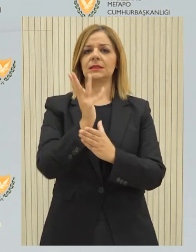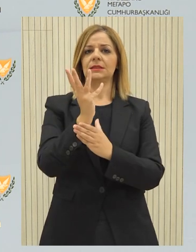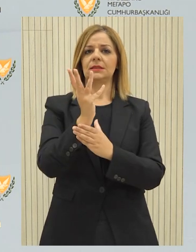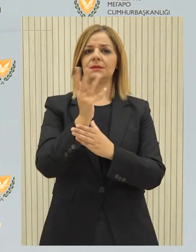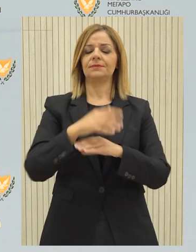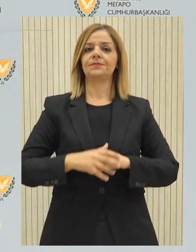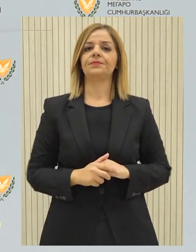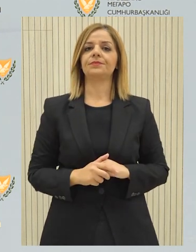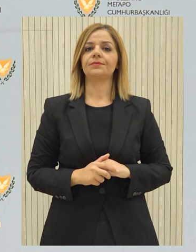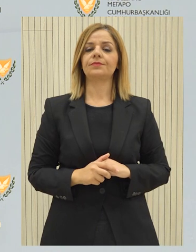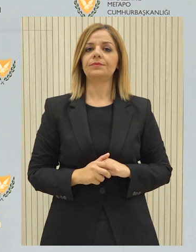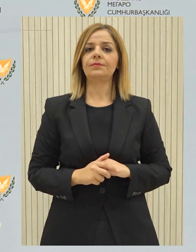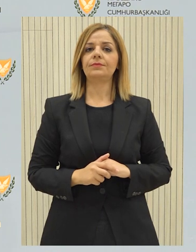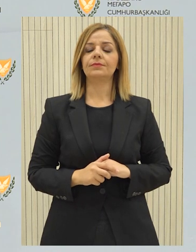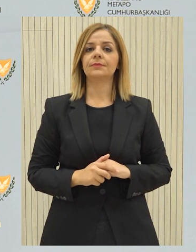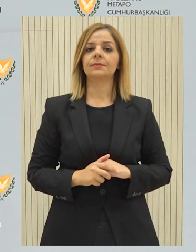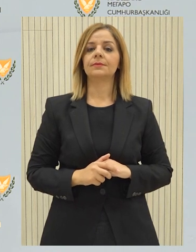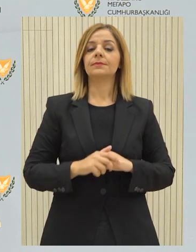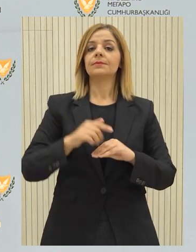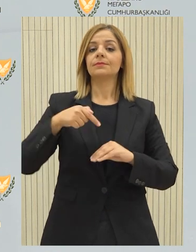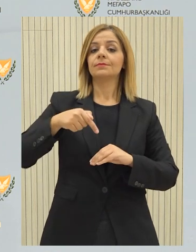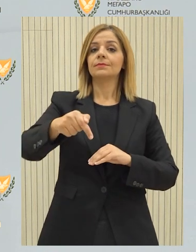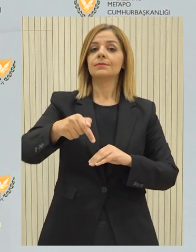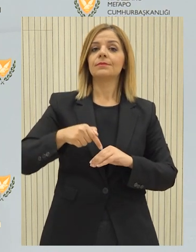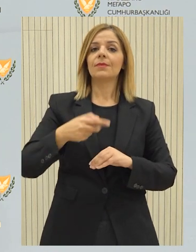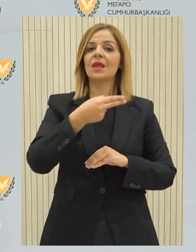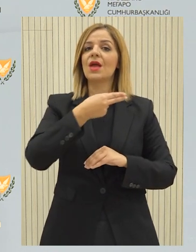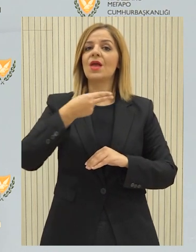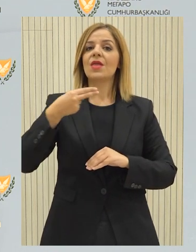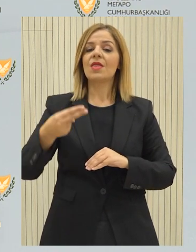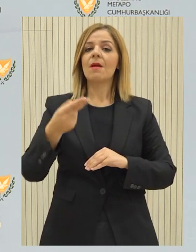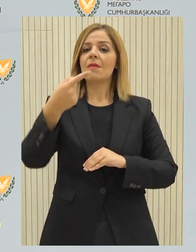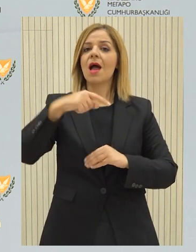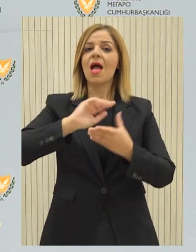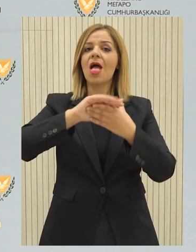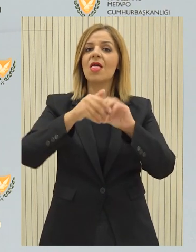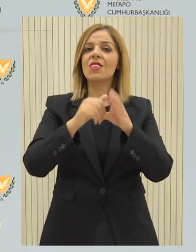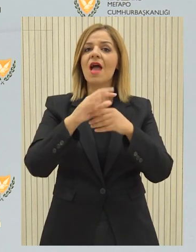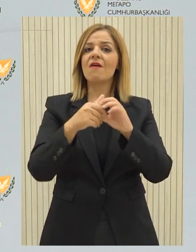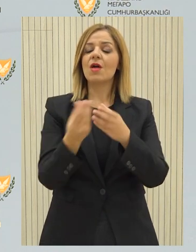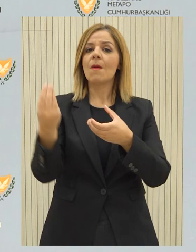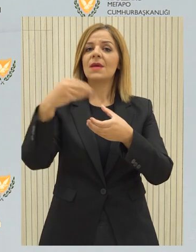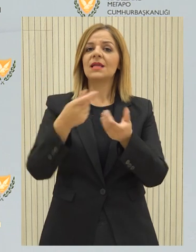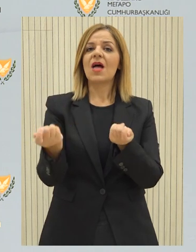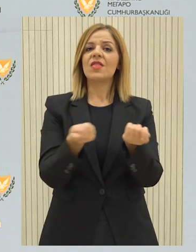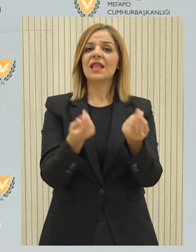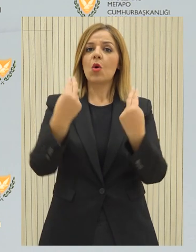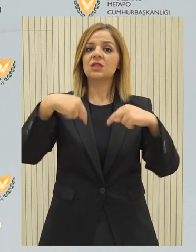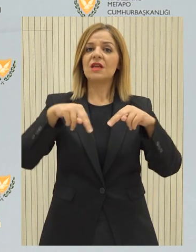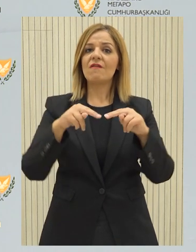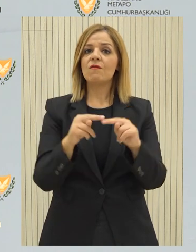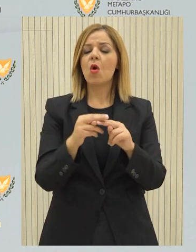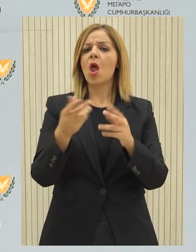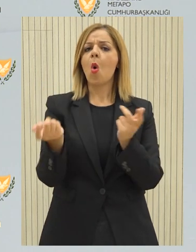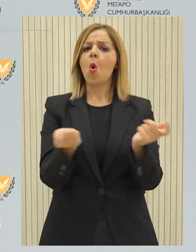Η τρίτη και τελευταία διαδικασία αυτής της φάσης που αφορά την εκδήλωση ενδιαφέροντος για συμμετοχή στα διοικητικά συμβούλια νομικών προσώπων